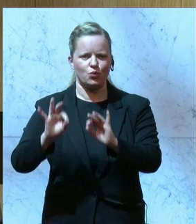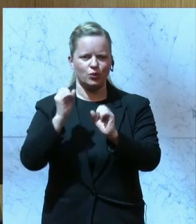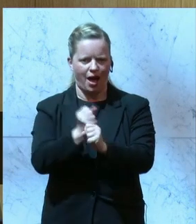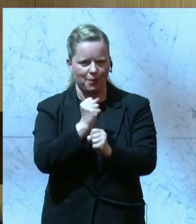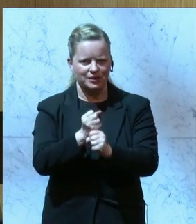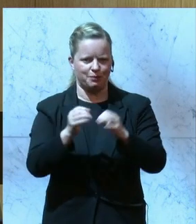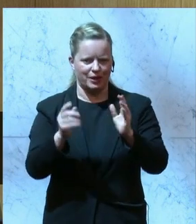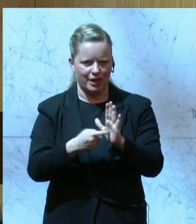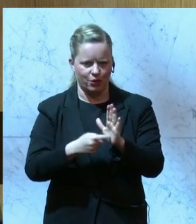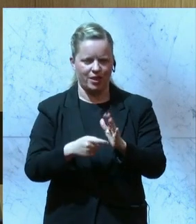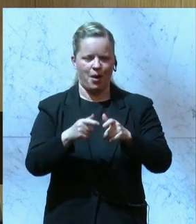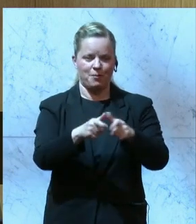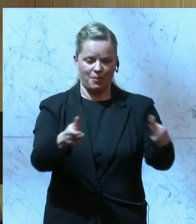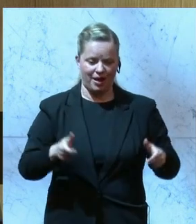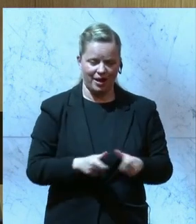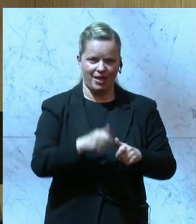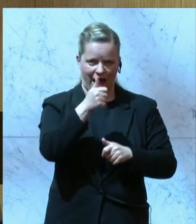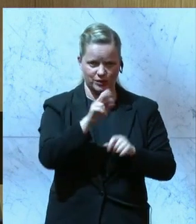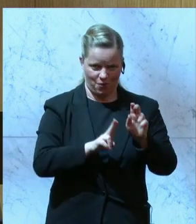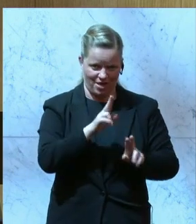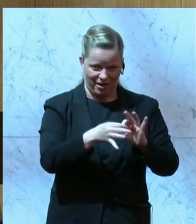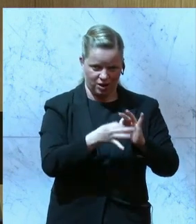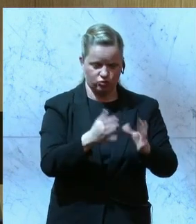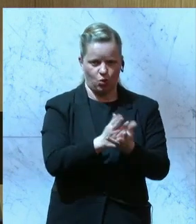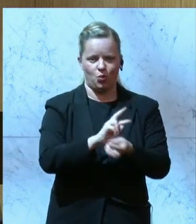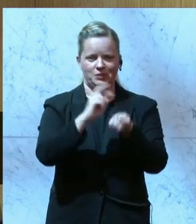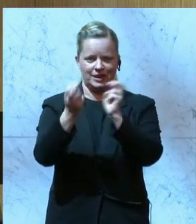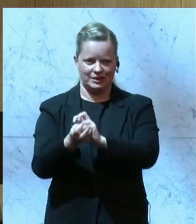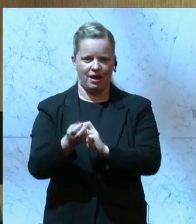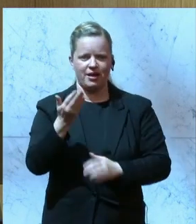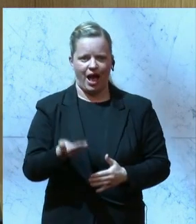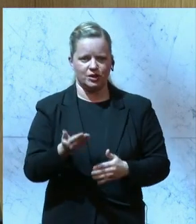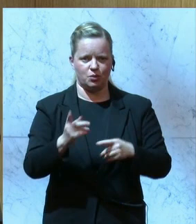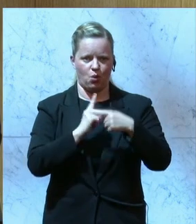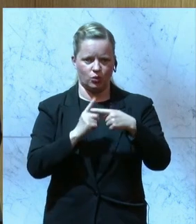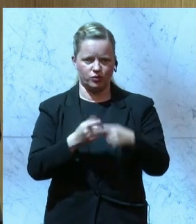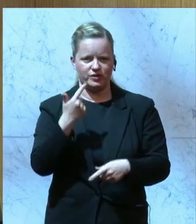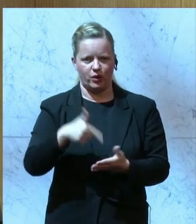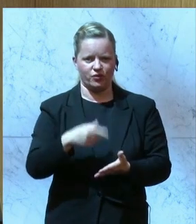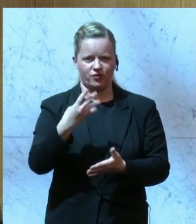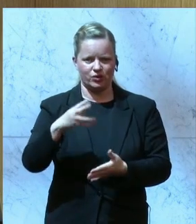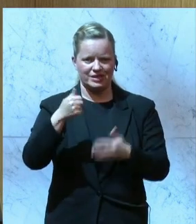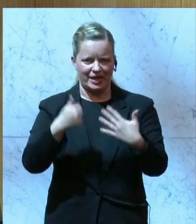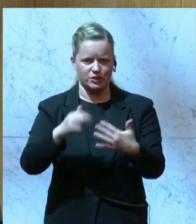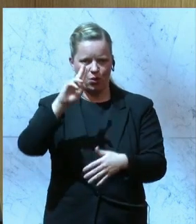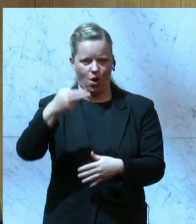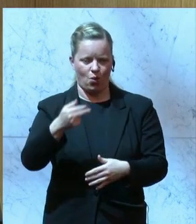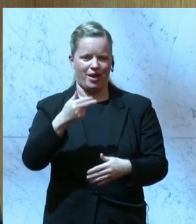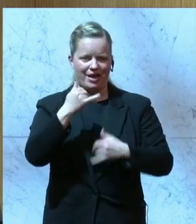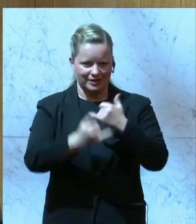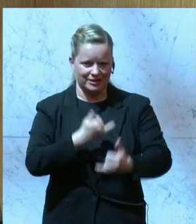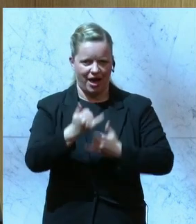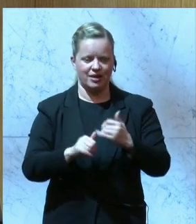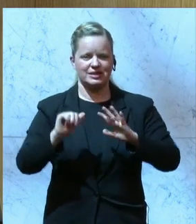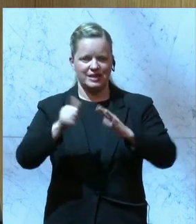Pflegepaket 1 bereits in Umsetzung. Ein Gehaltsbonus von 2460 Euro jährlich, eine sechste